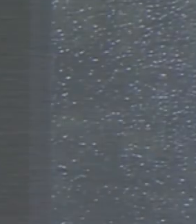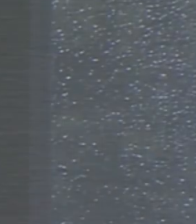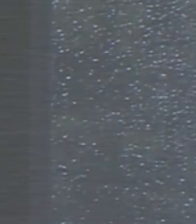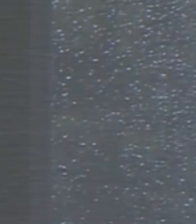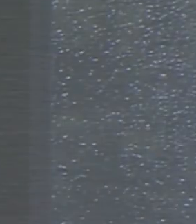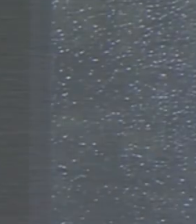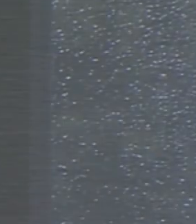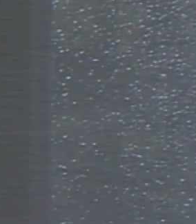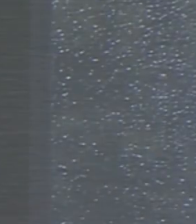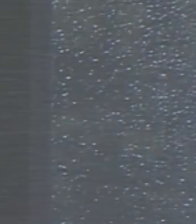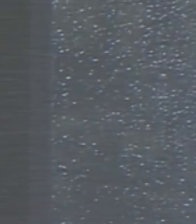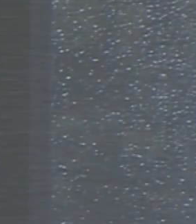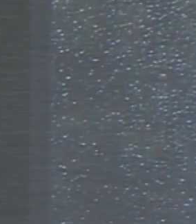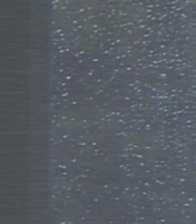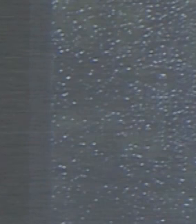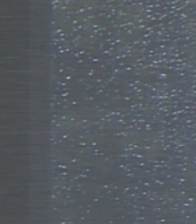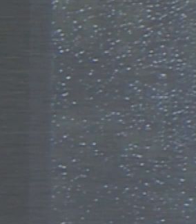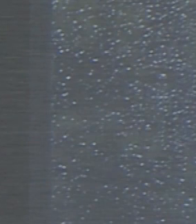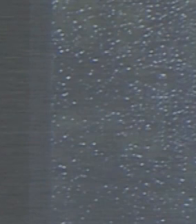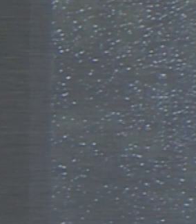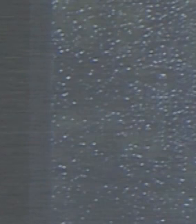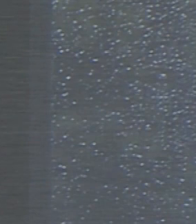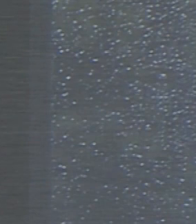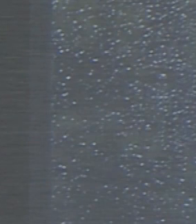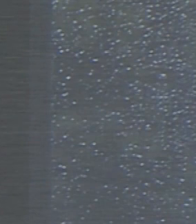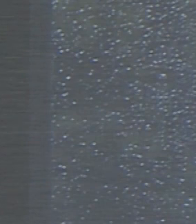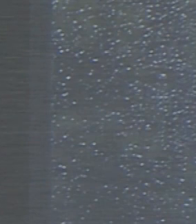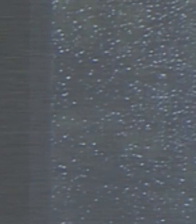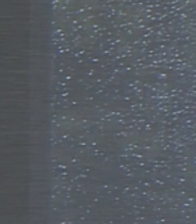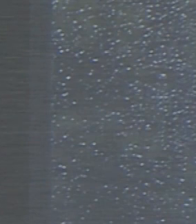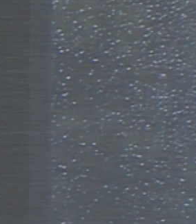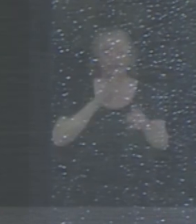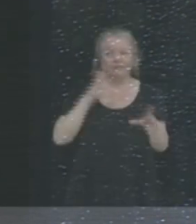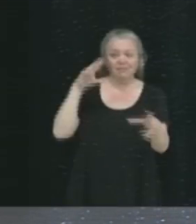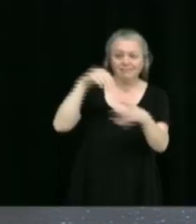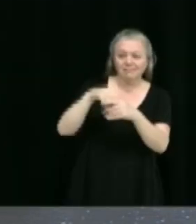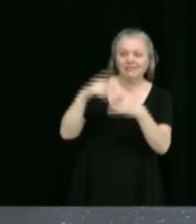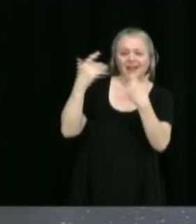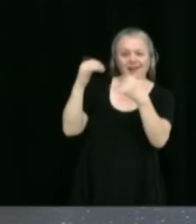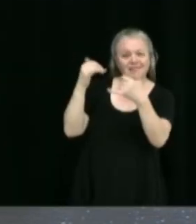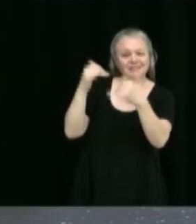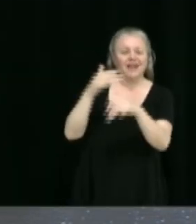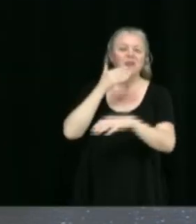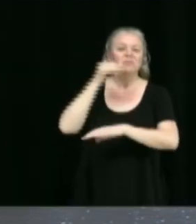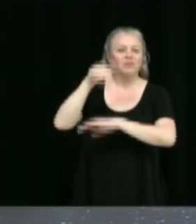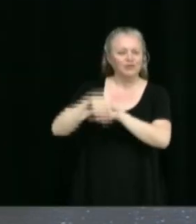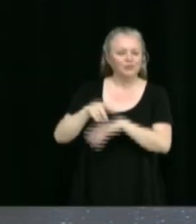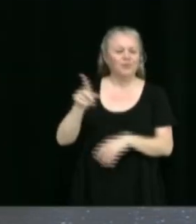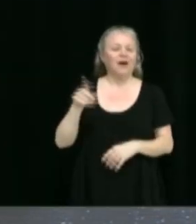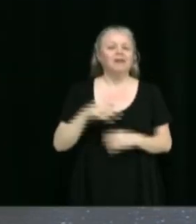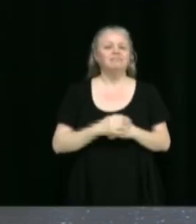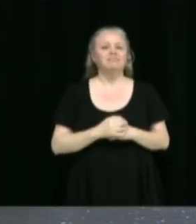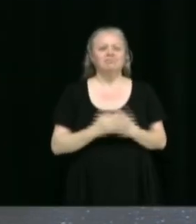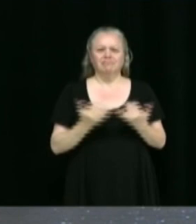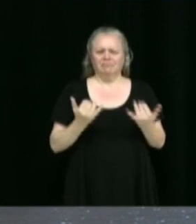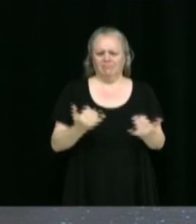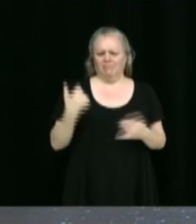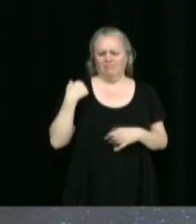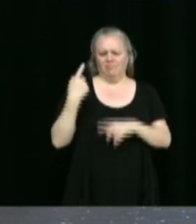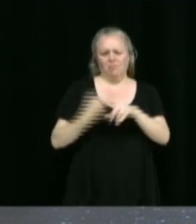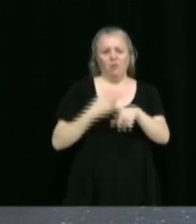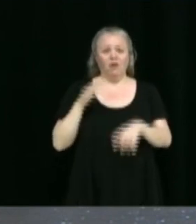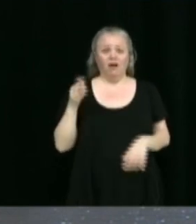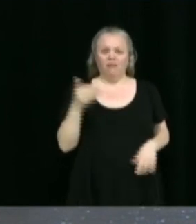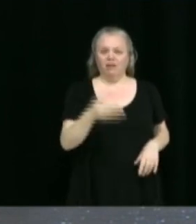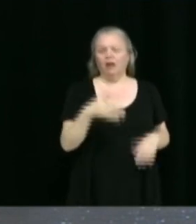Bonsoir tout le monde, bonsoir à ceux qui sont avec nous en séance publique ce soir. On a eu un mois d'avril qui a été chargé en